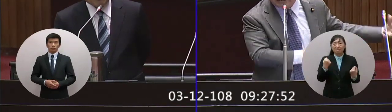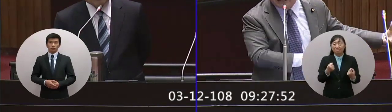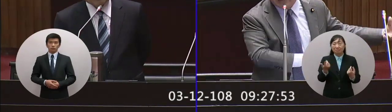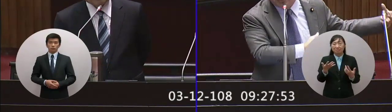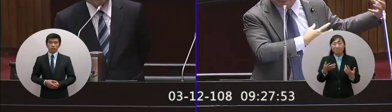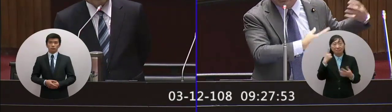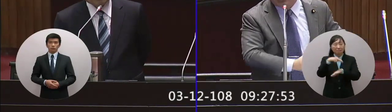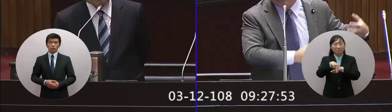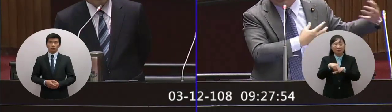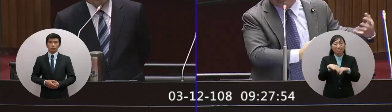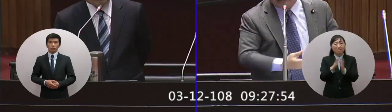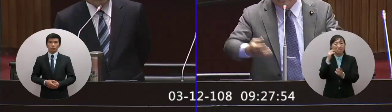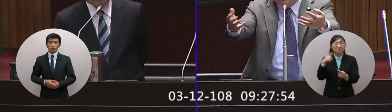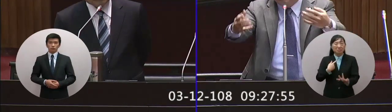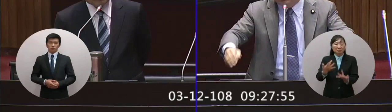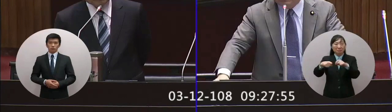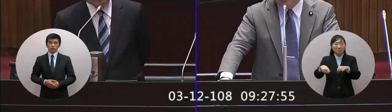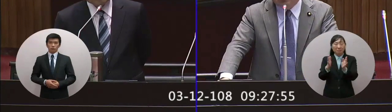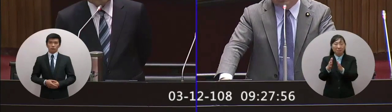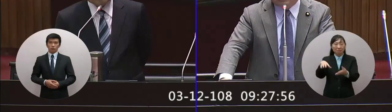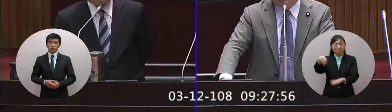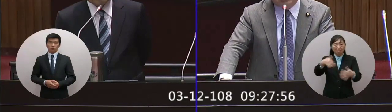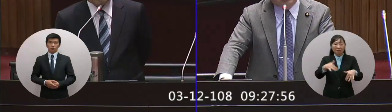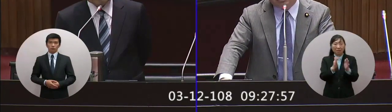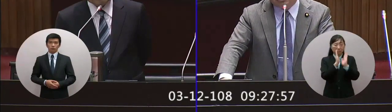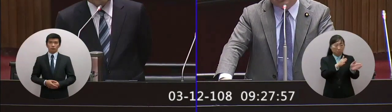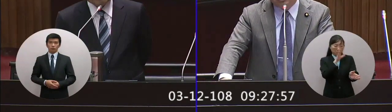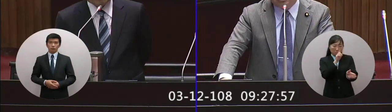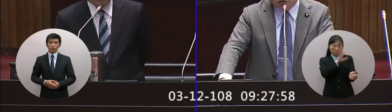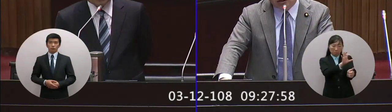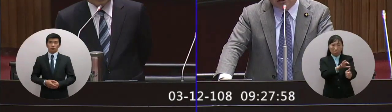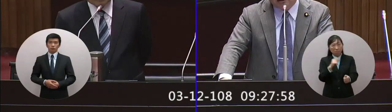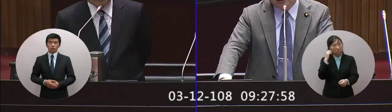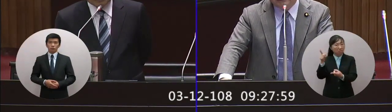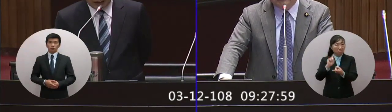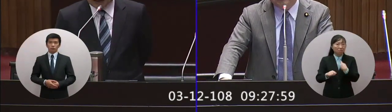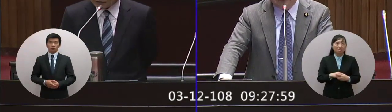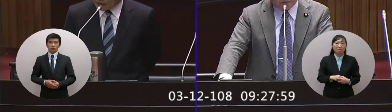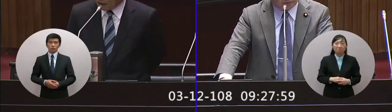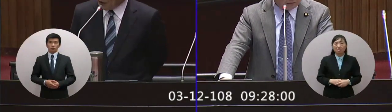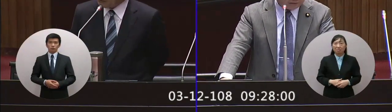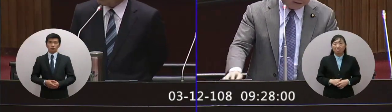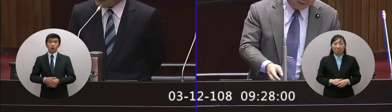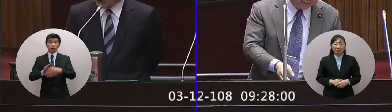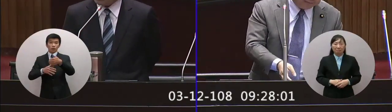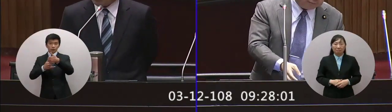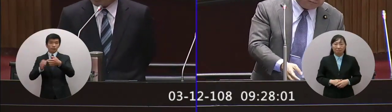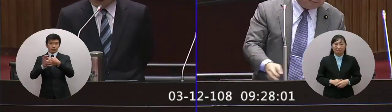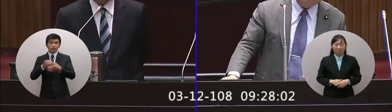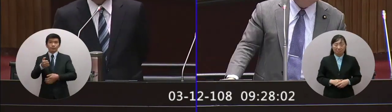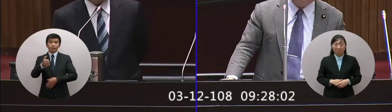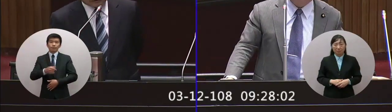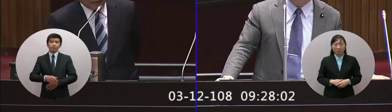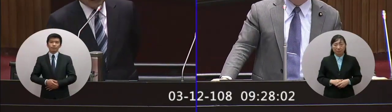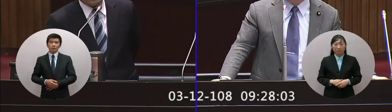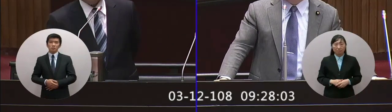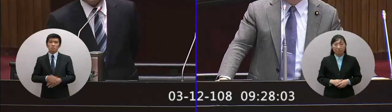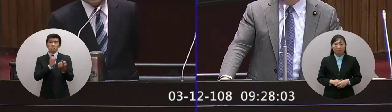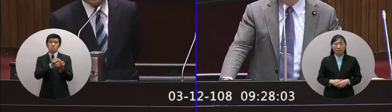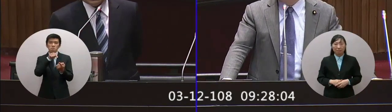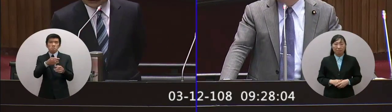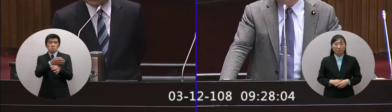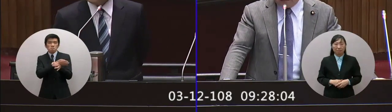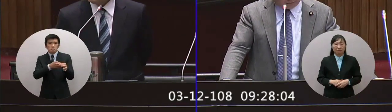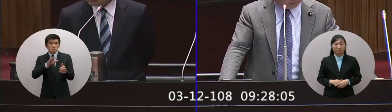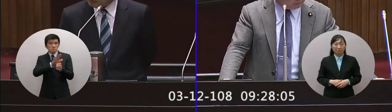在邏輯上拿一個 還沒有自己認為 還沒有提出來案在這邊責備這些部會首長 我覺得這樣邏輯是有問題的謝謝委員關心 有關怎麼樣